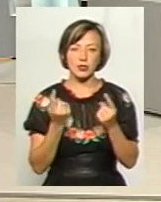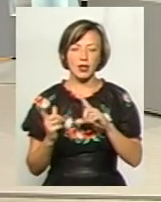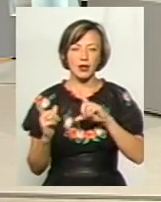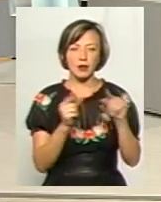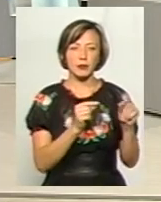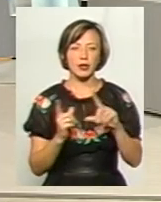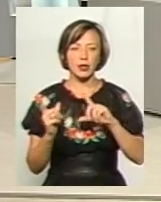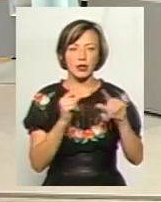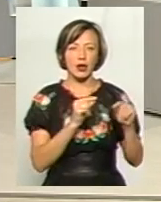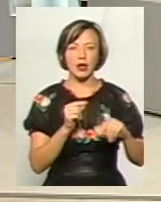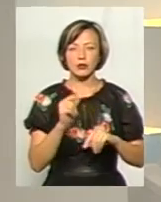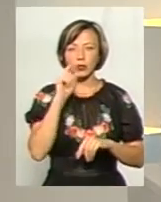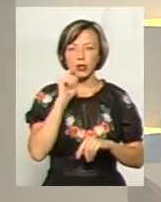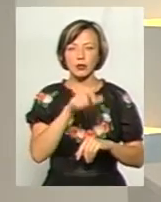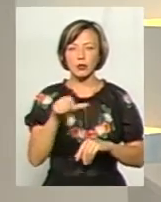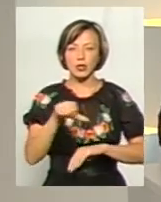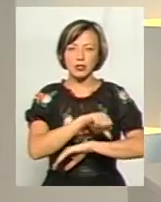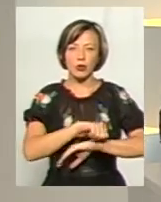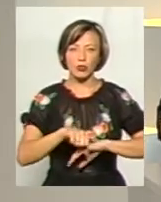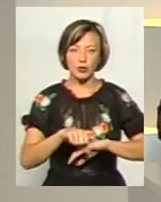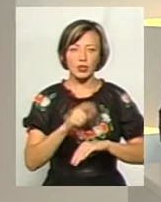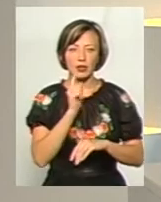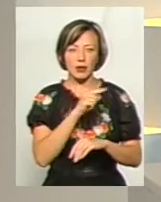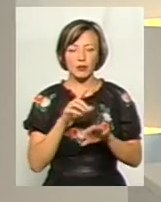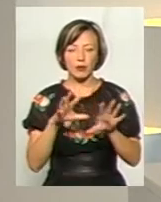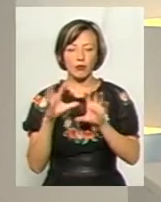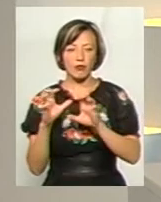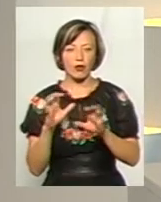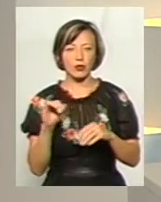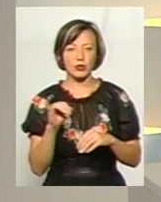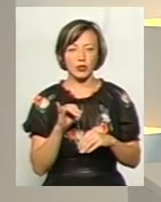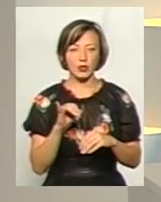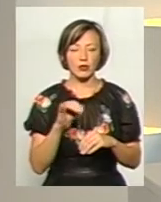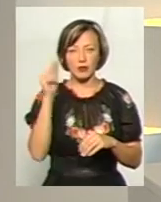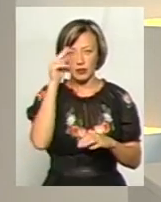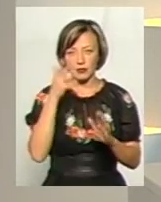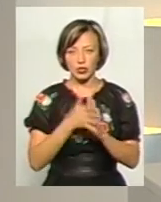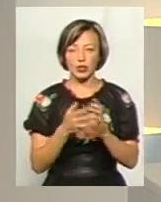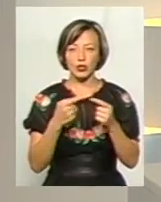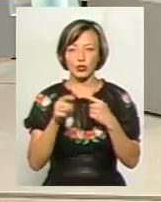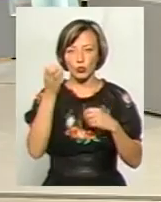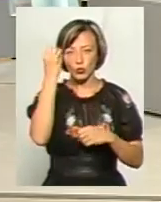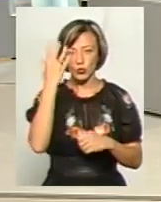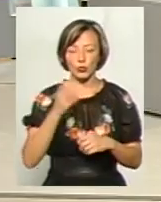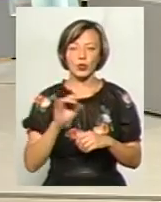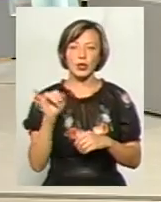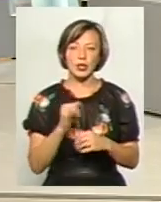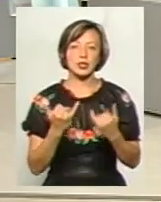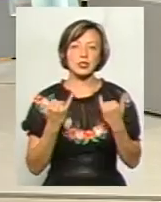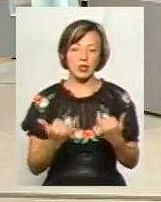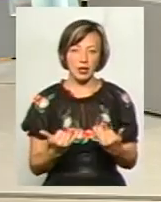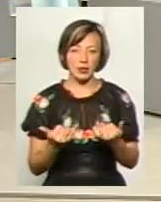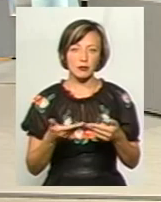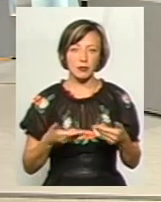українських людей за кордон, які там набувають, і вивчають іншу культуру. І зараз